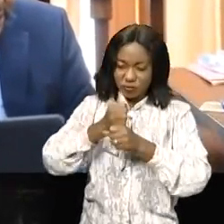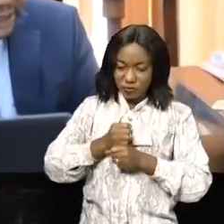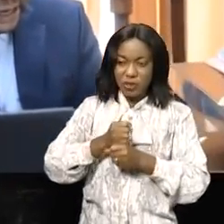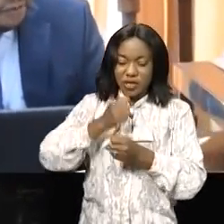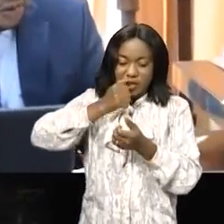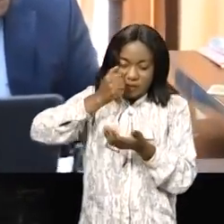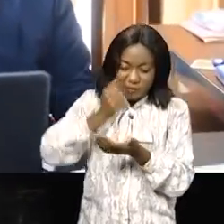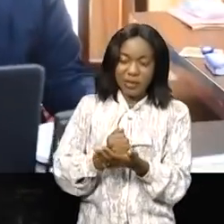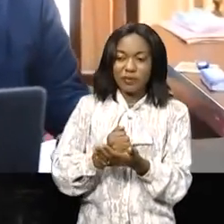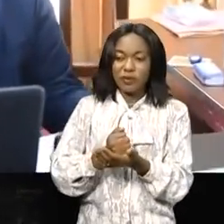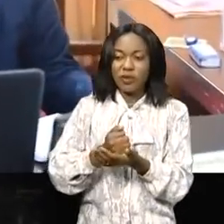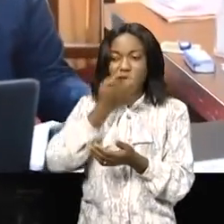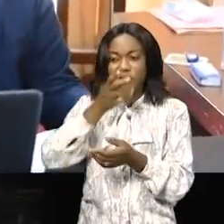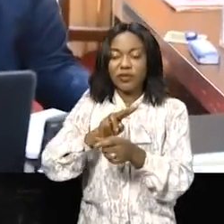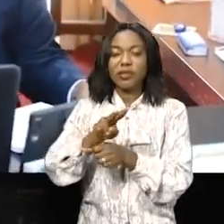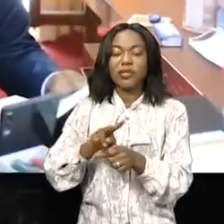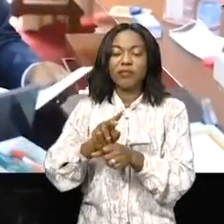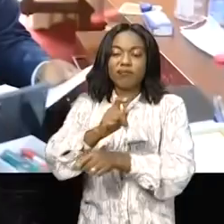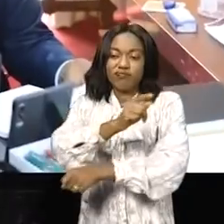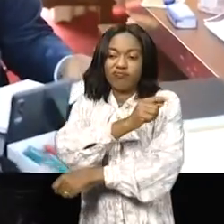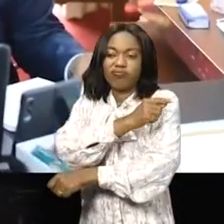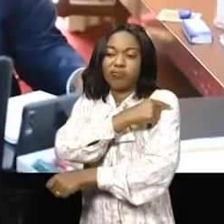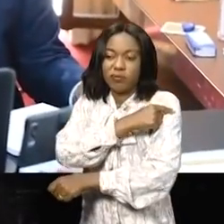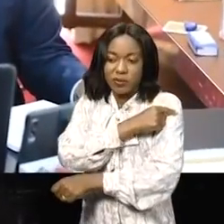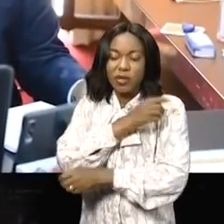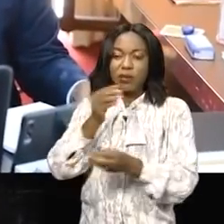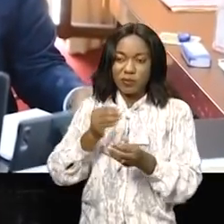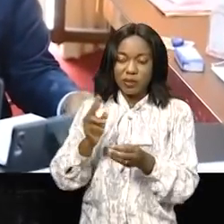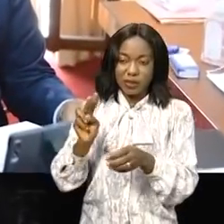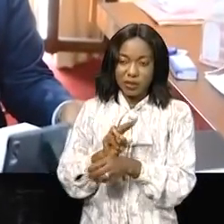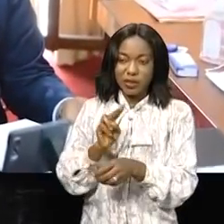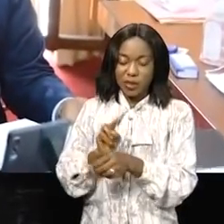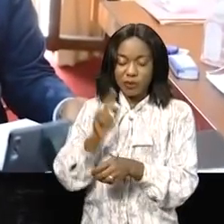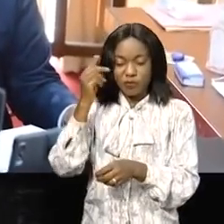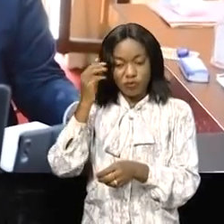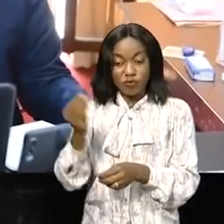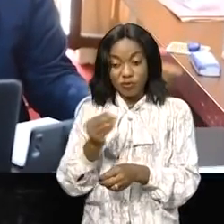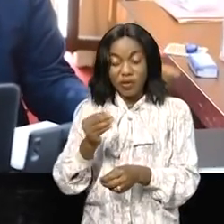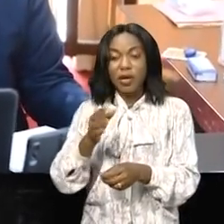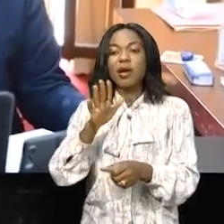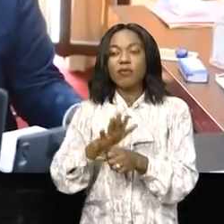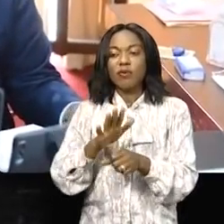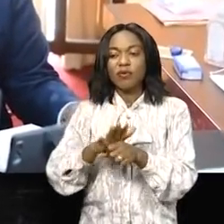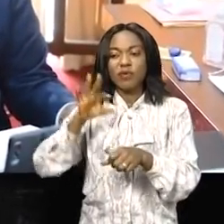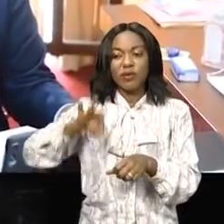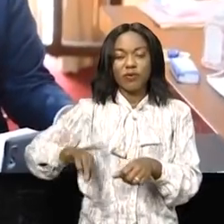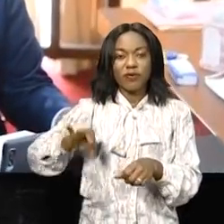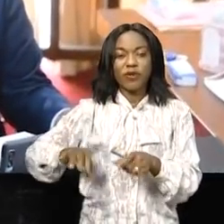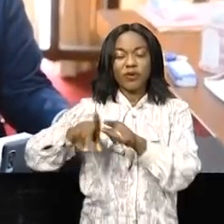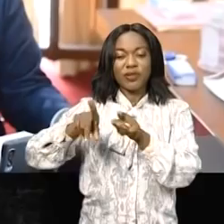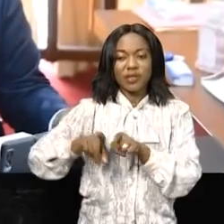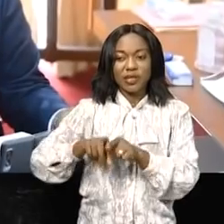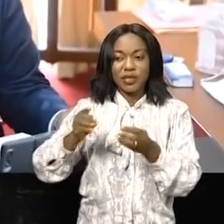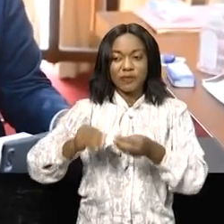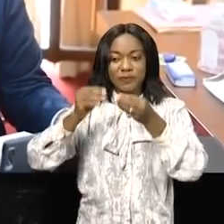étant les moyens des transports les plus utilisés pour le nombre d'avantages qu'ils offrent